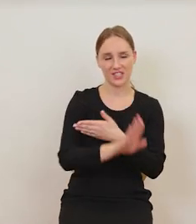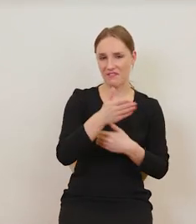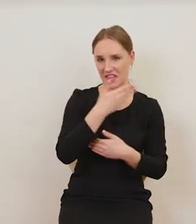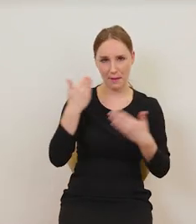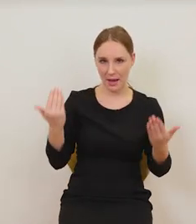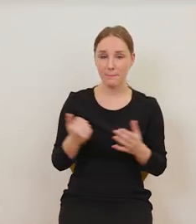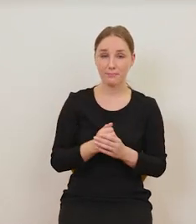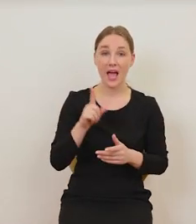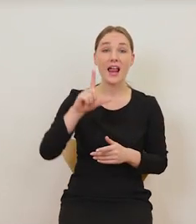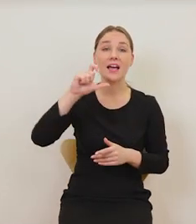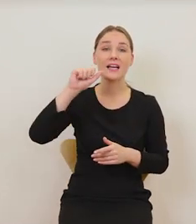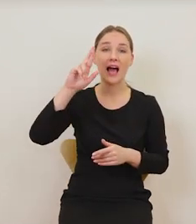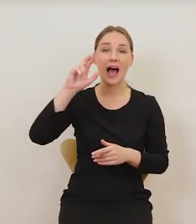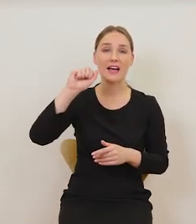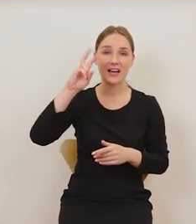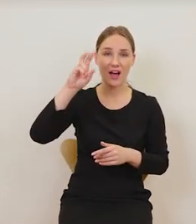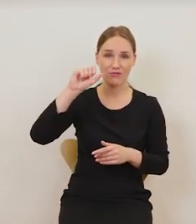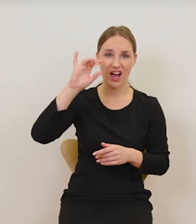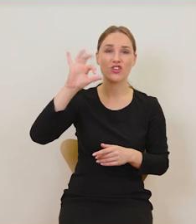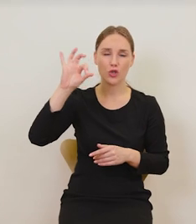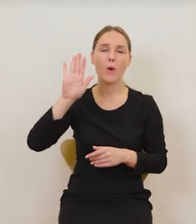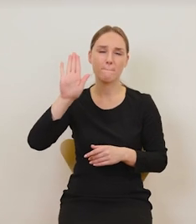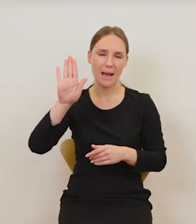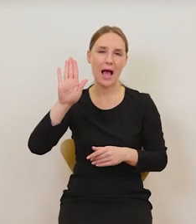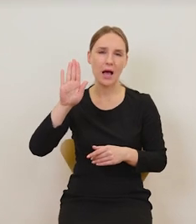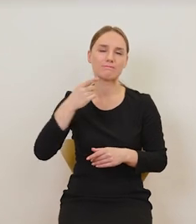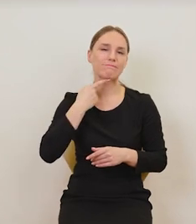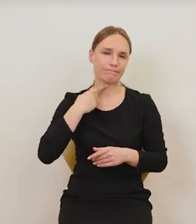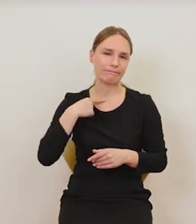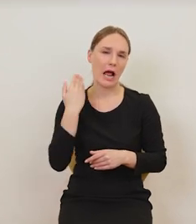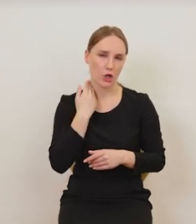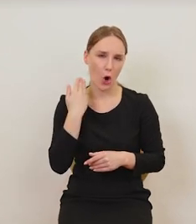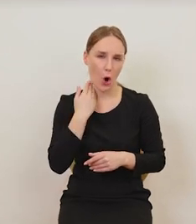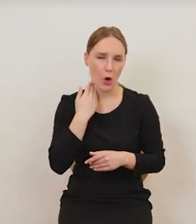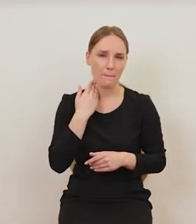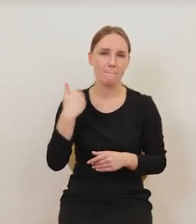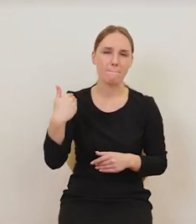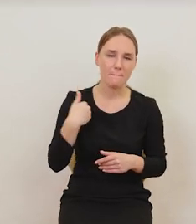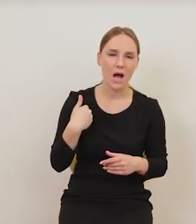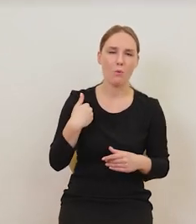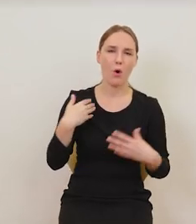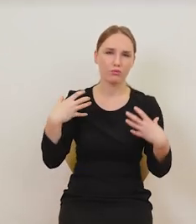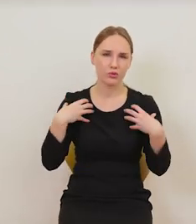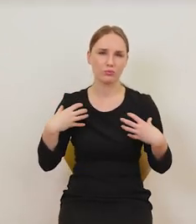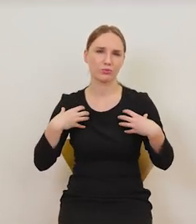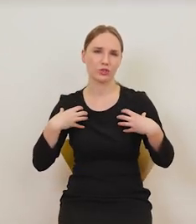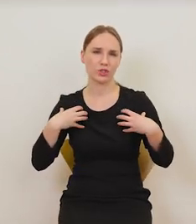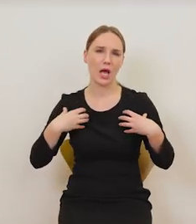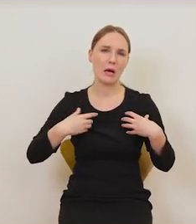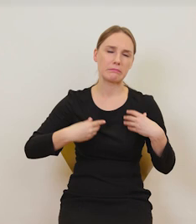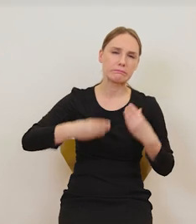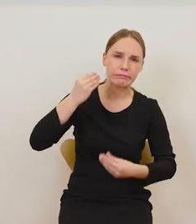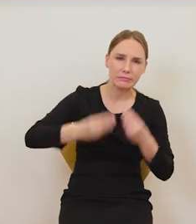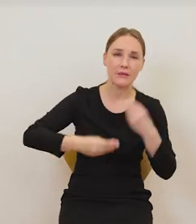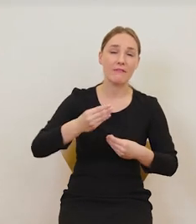Caravaggio oczywiście miał problemy z alkoholem. Prowadził również hulaszczy tryb życia, bił się ciągle, no zabił